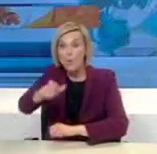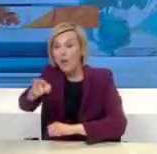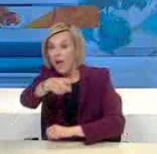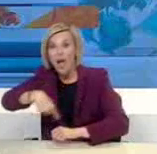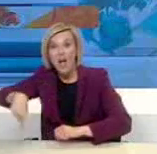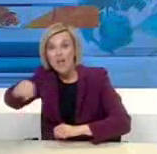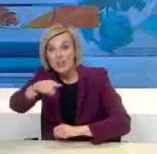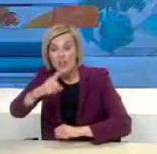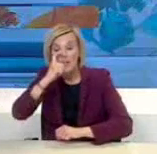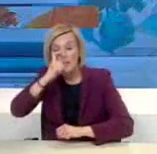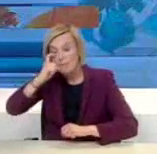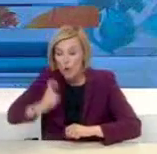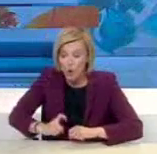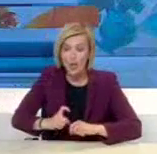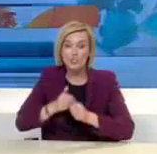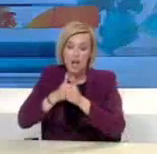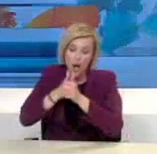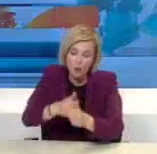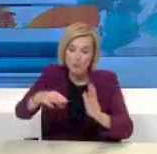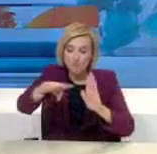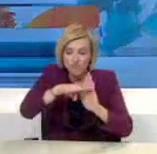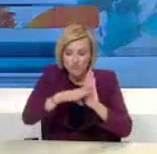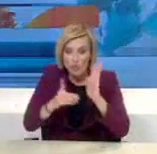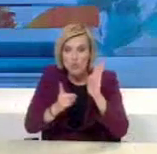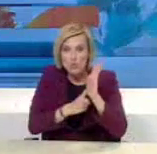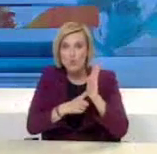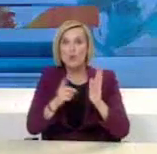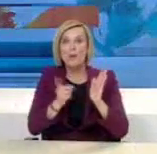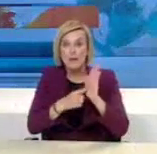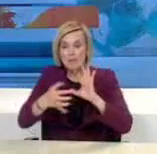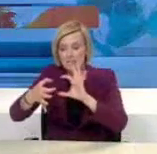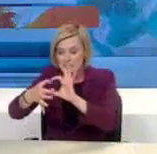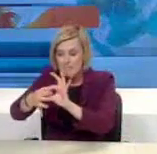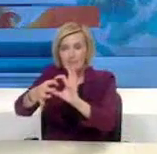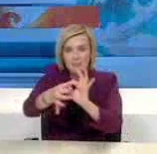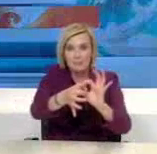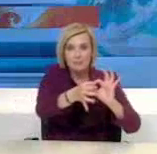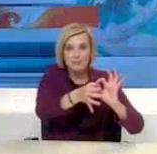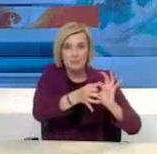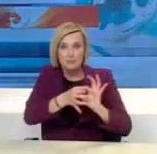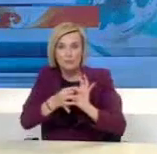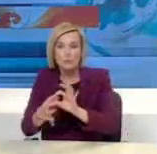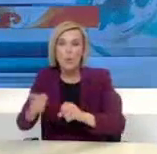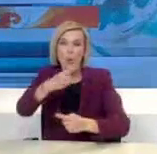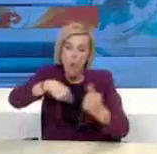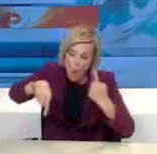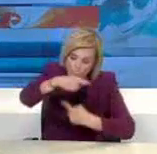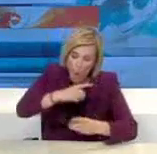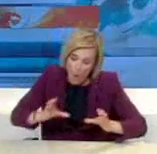πατριώτες και άνθρωποι και δεν θα πρέπει να υπάρξει αδύναμος κρίβος στον όλο μας αυτός σχεδιασμό.